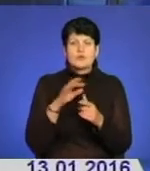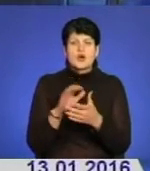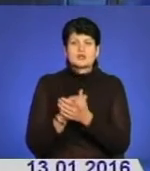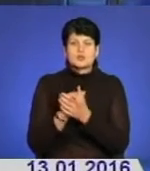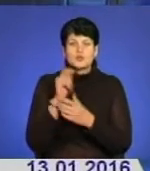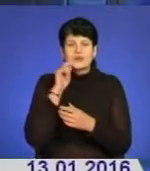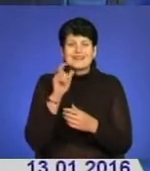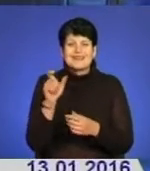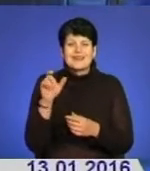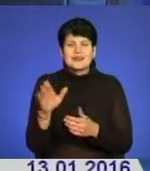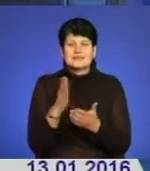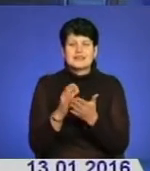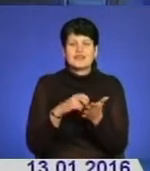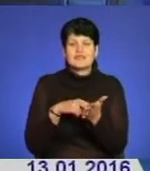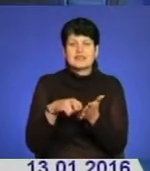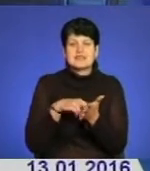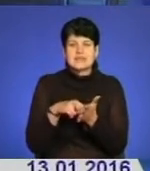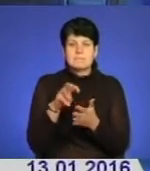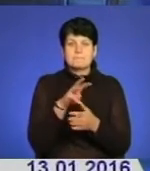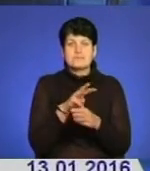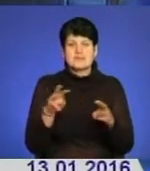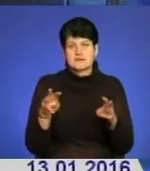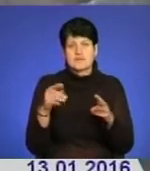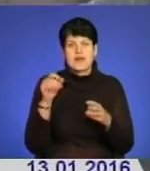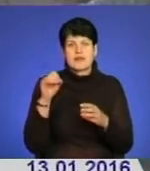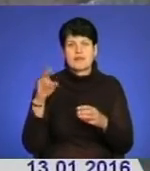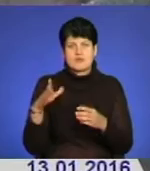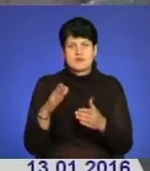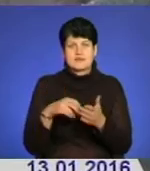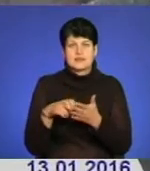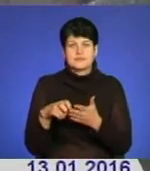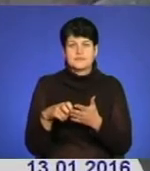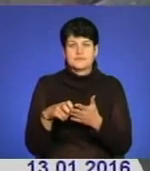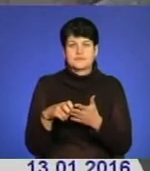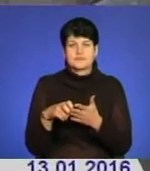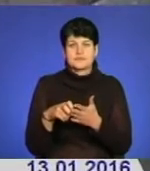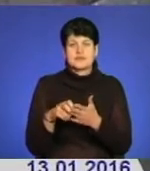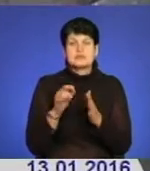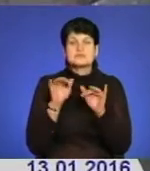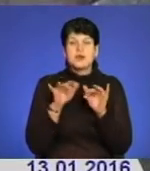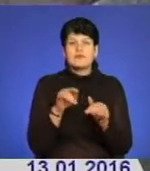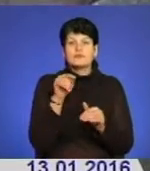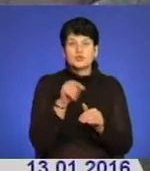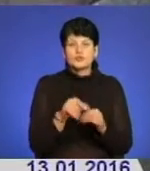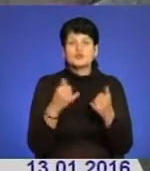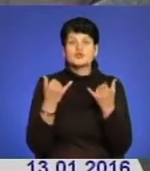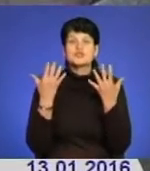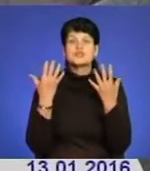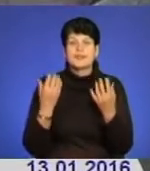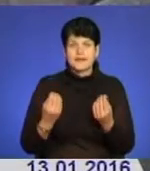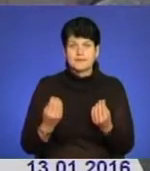це йдеться у листі, який Мінекології надіслало у ці три регіони. Річ в тім, що на сьогоднішній день